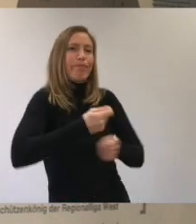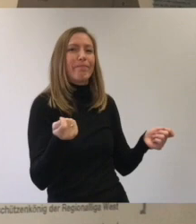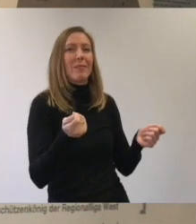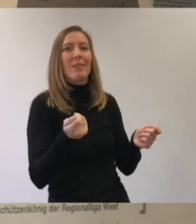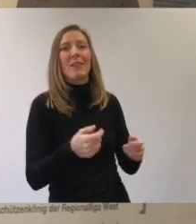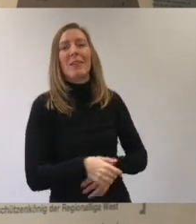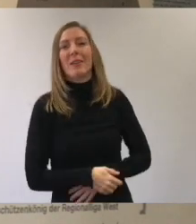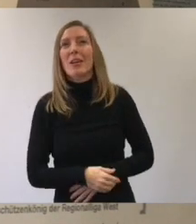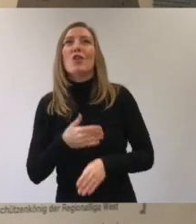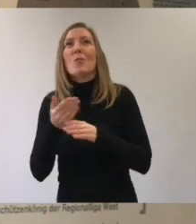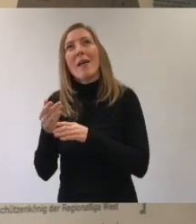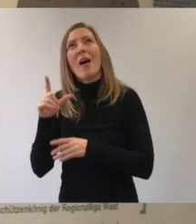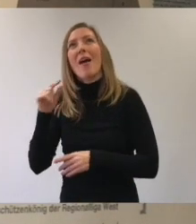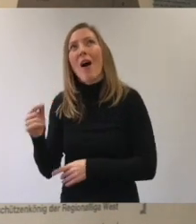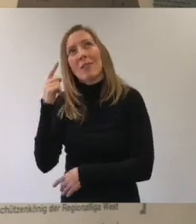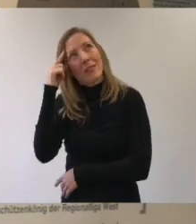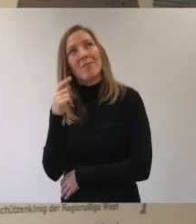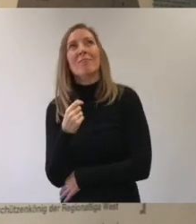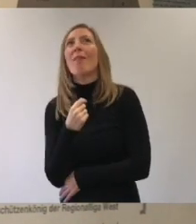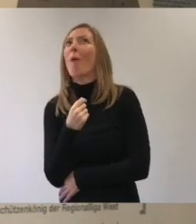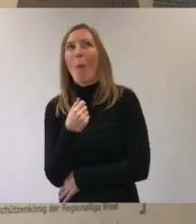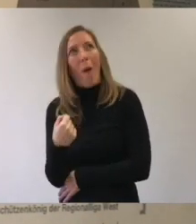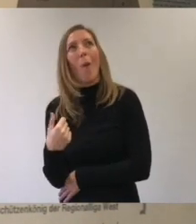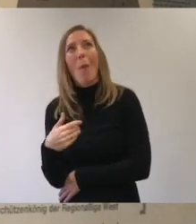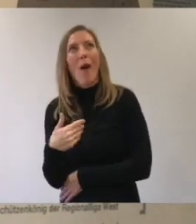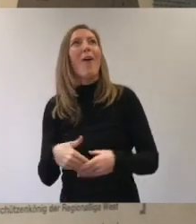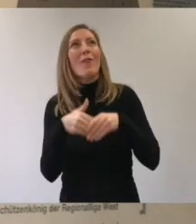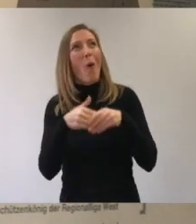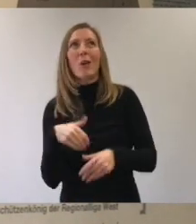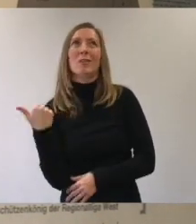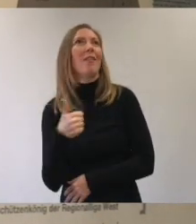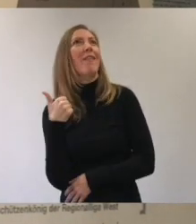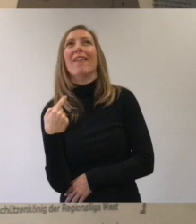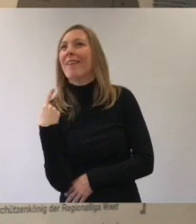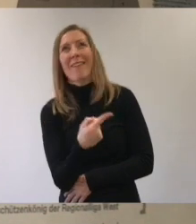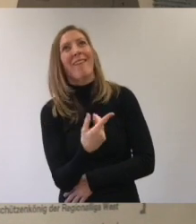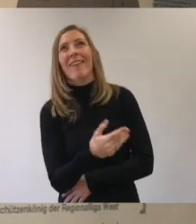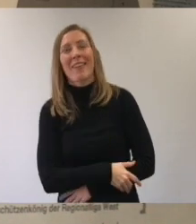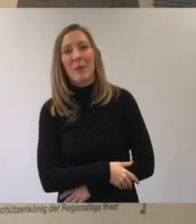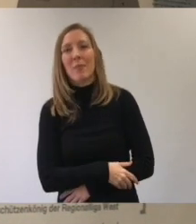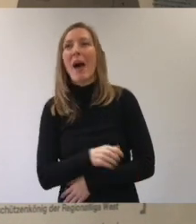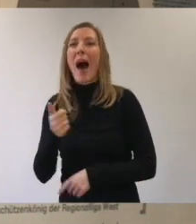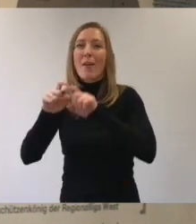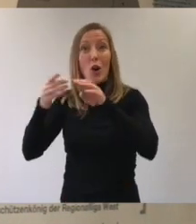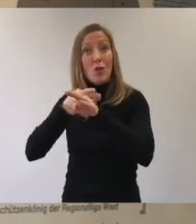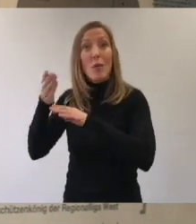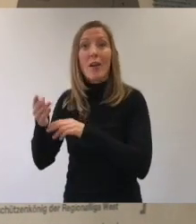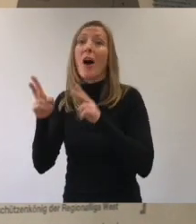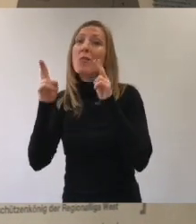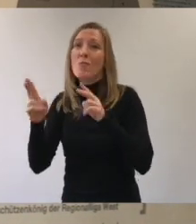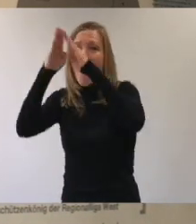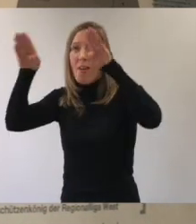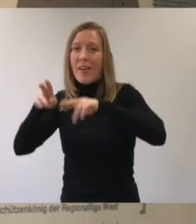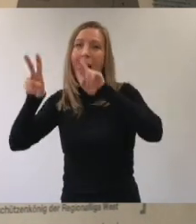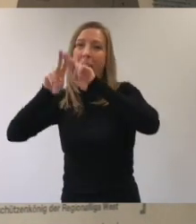Später auf dem Weg nach Hause denkt er, Mann, was hab ich für tolle Freunde. Eine Woche später